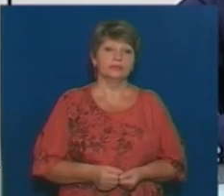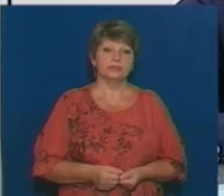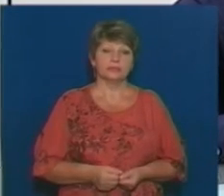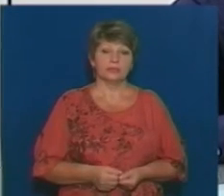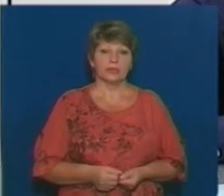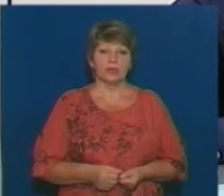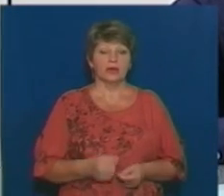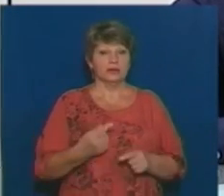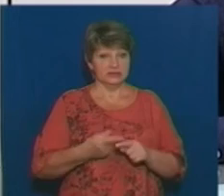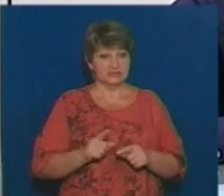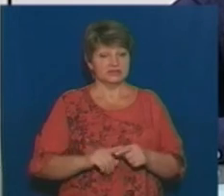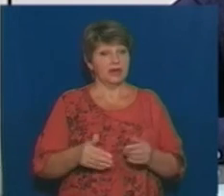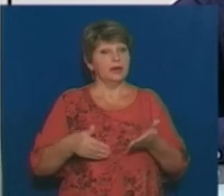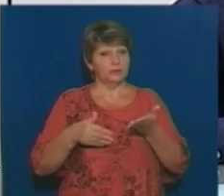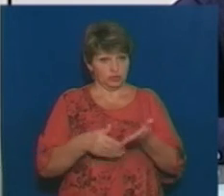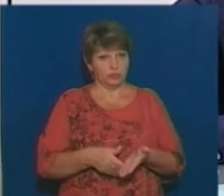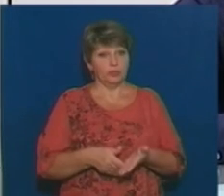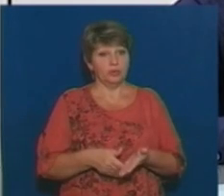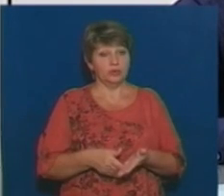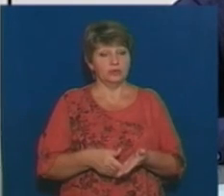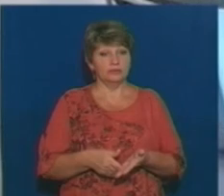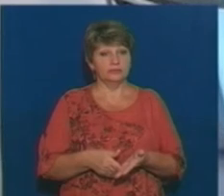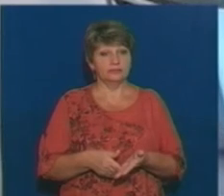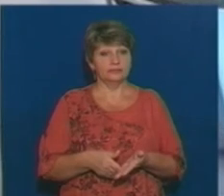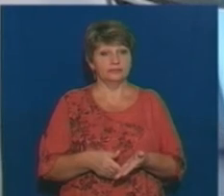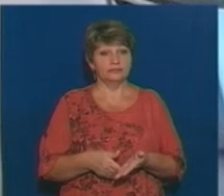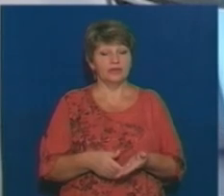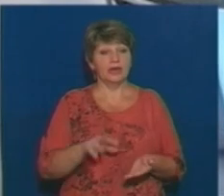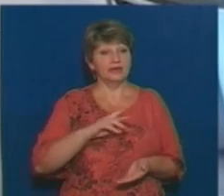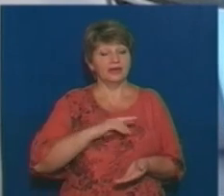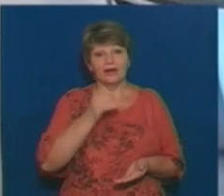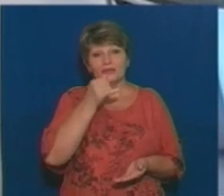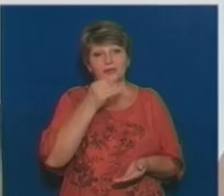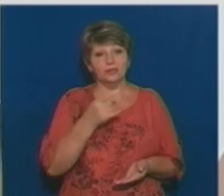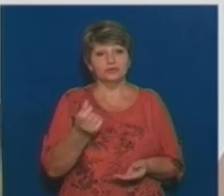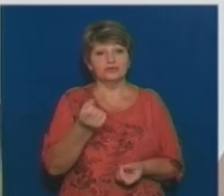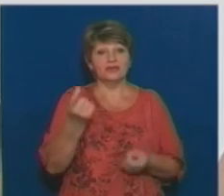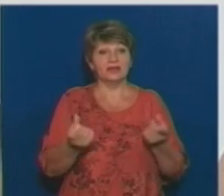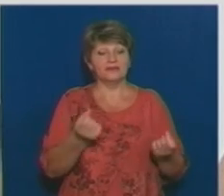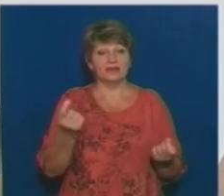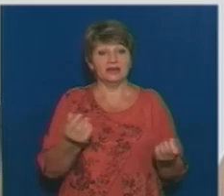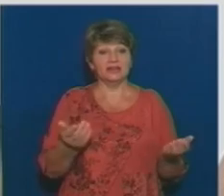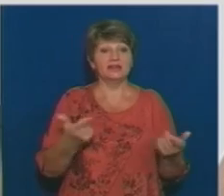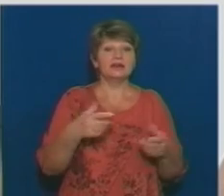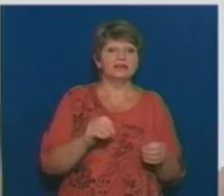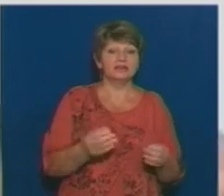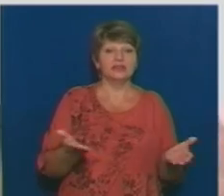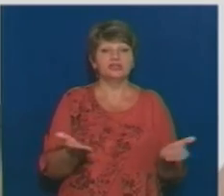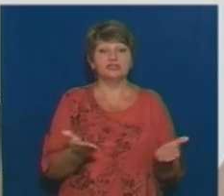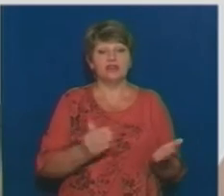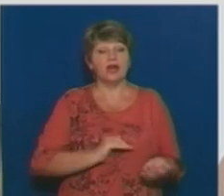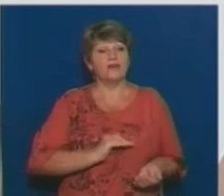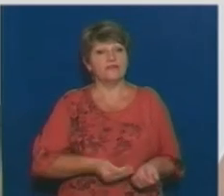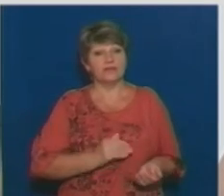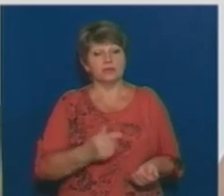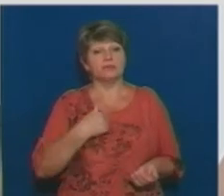справді, що так званих фірм-прокладок немає на тендерах? Ну, я ж не можу виявляти, де чия фірма. Наскільки мене повідомляли, і